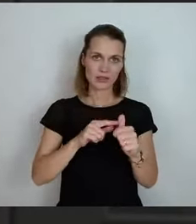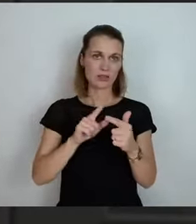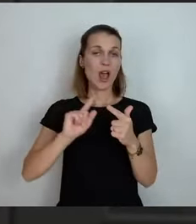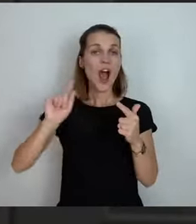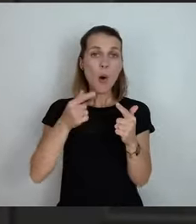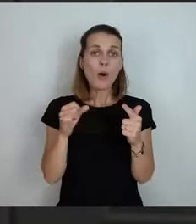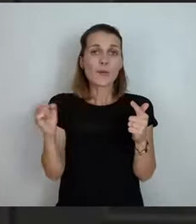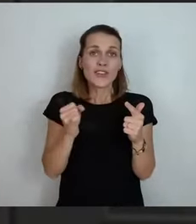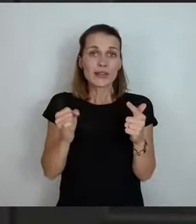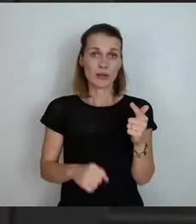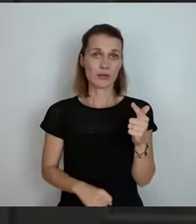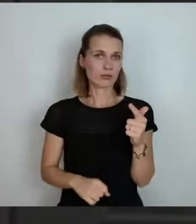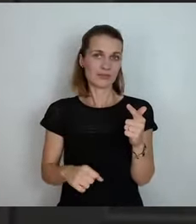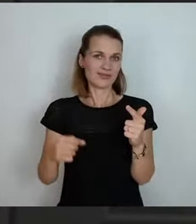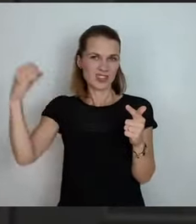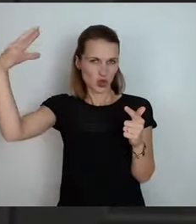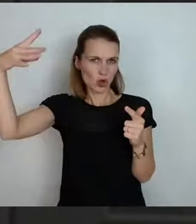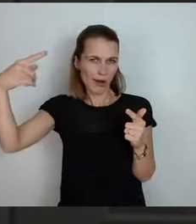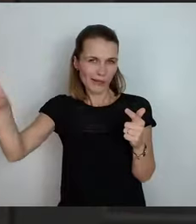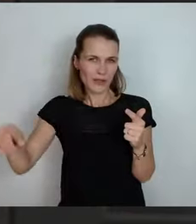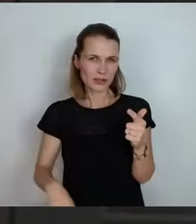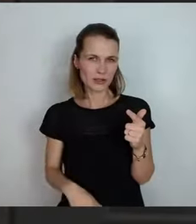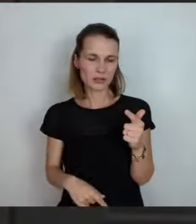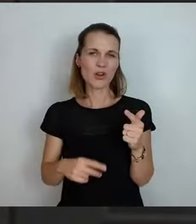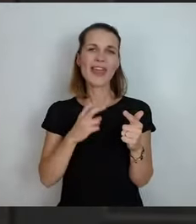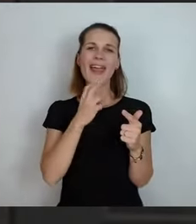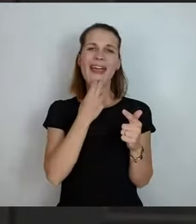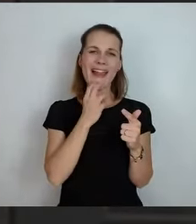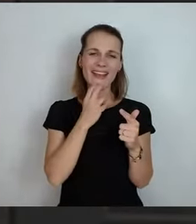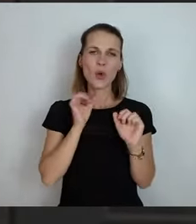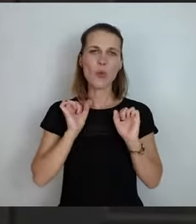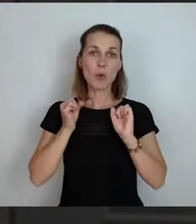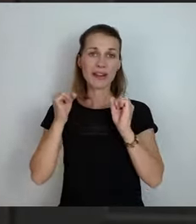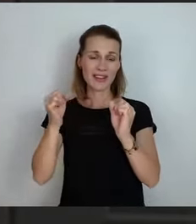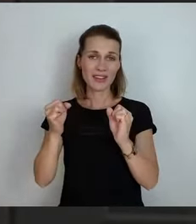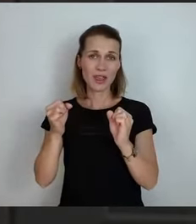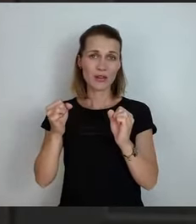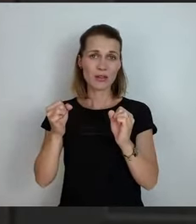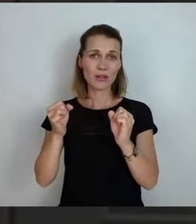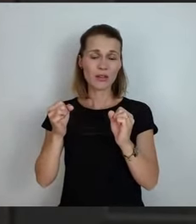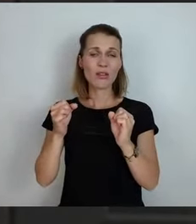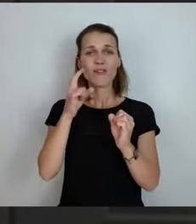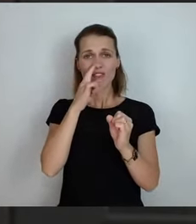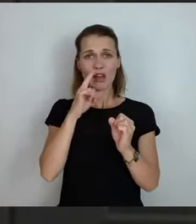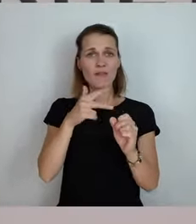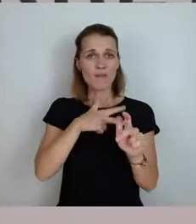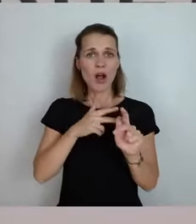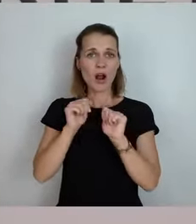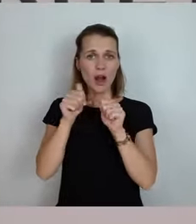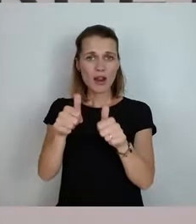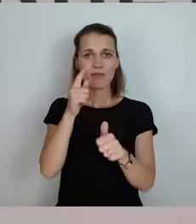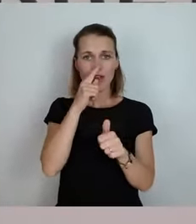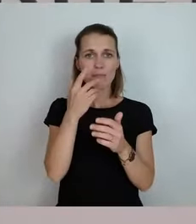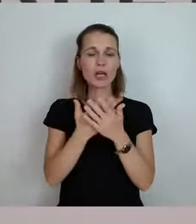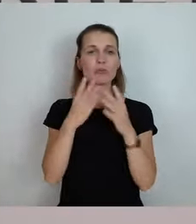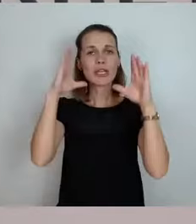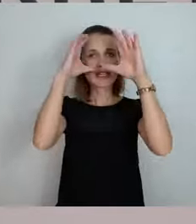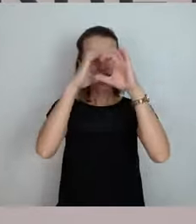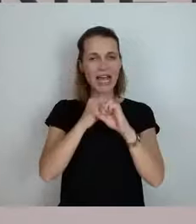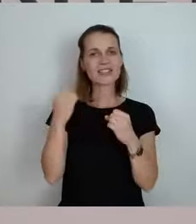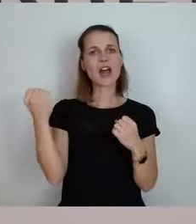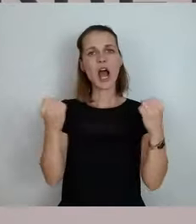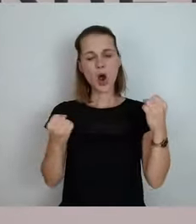die Elektromobilität, die hat nur Sinn, wenn ich nachts mein Auto lade, wenn das eventuell mit